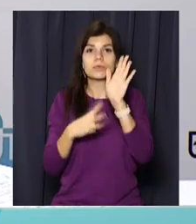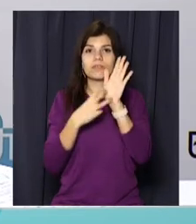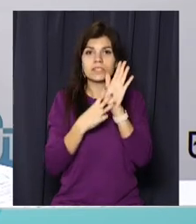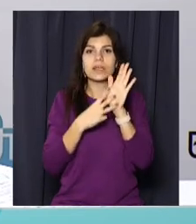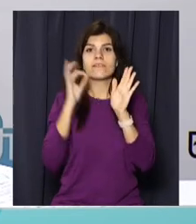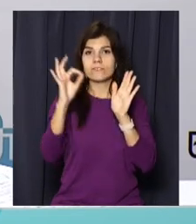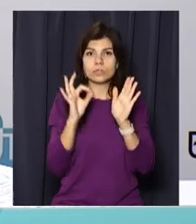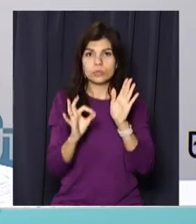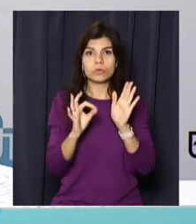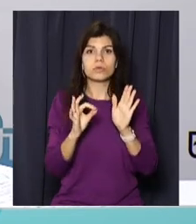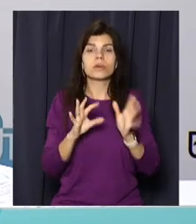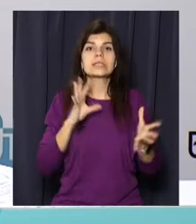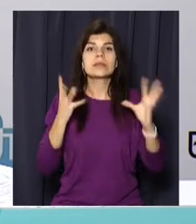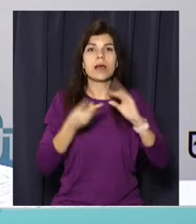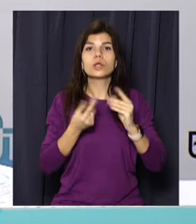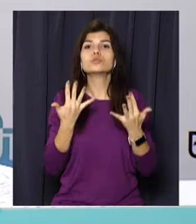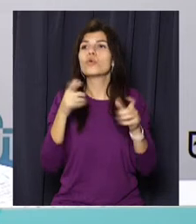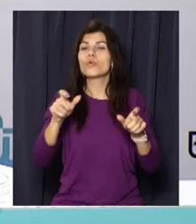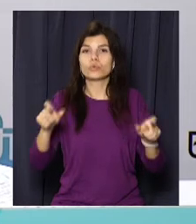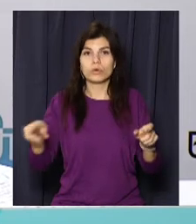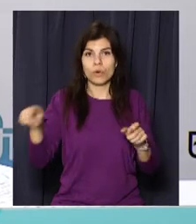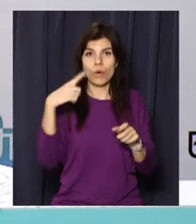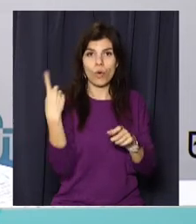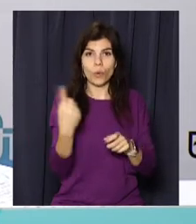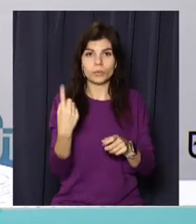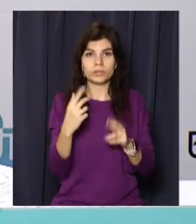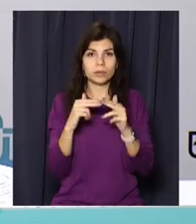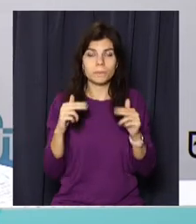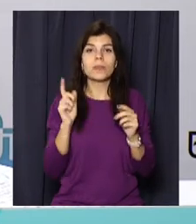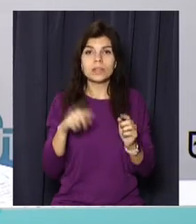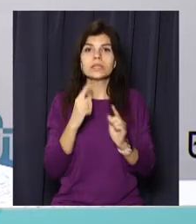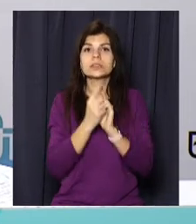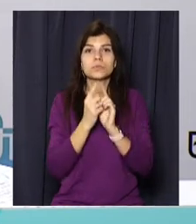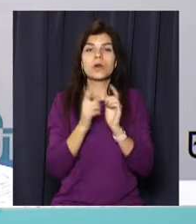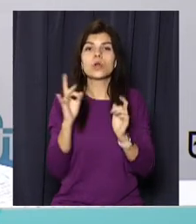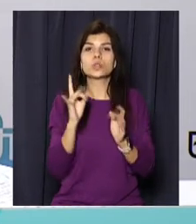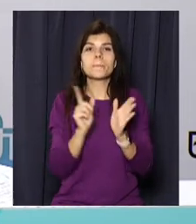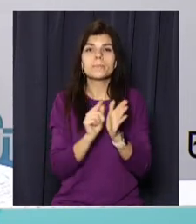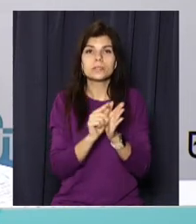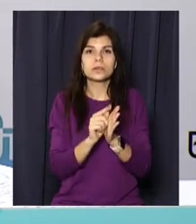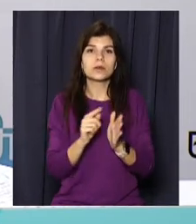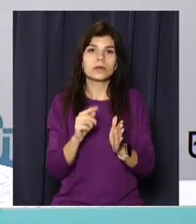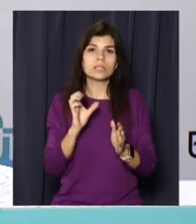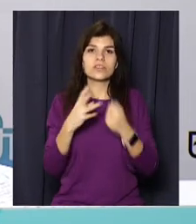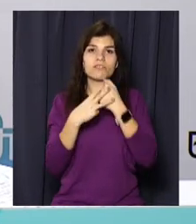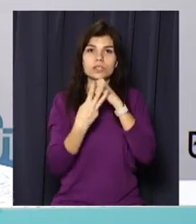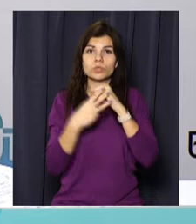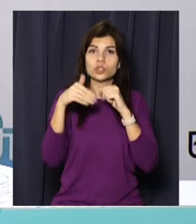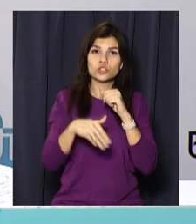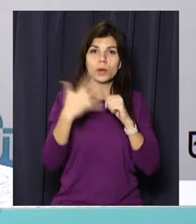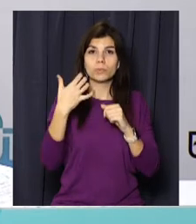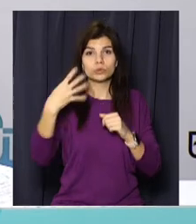% загального контингенту області. Також змінився максимальний розмір пенсії з